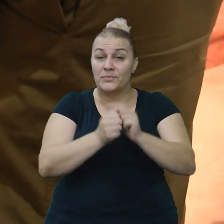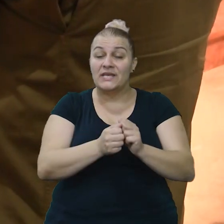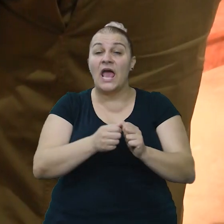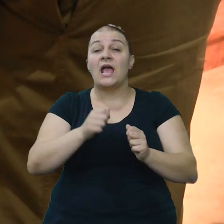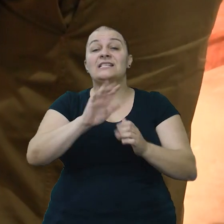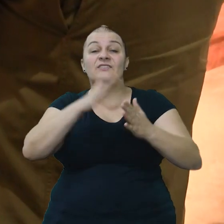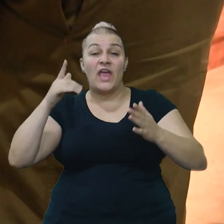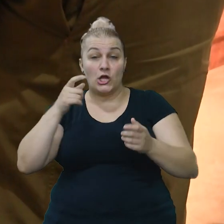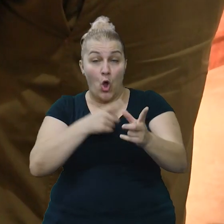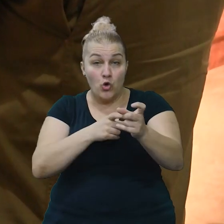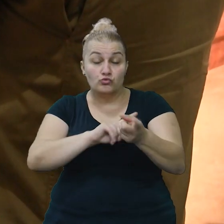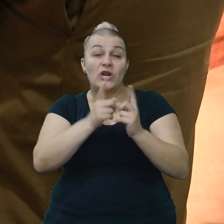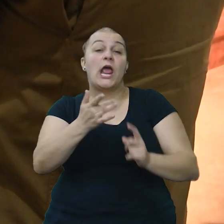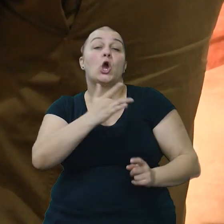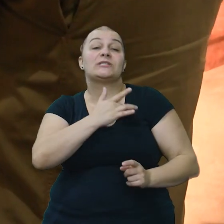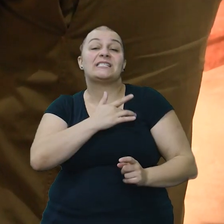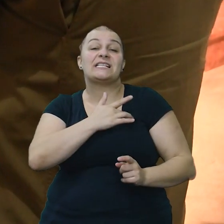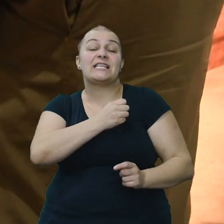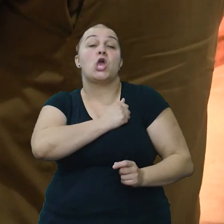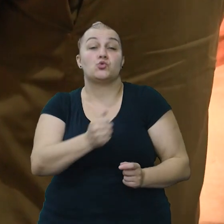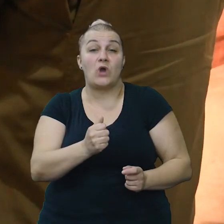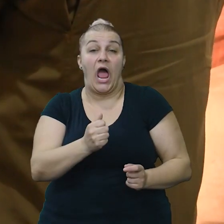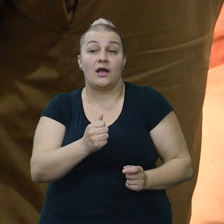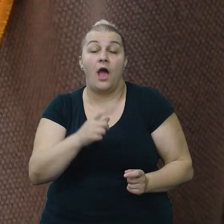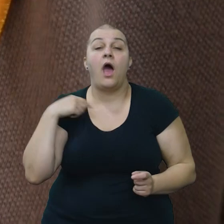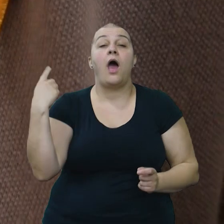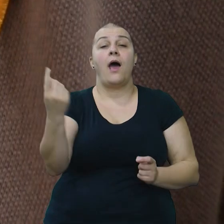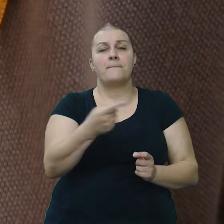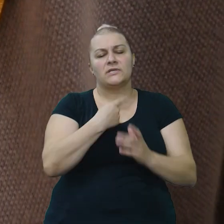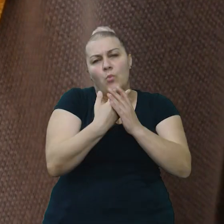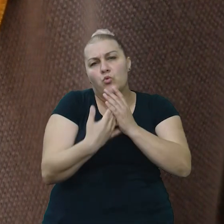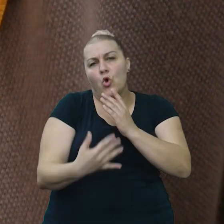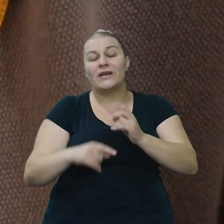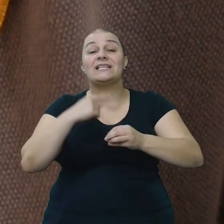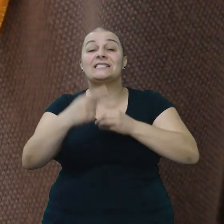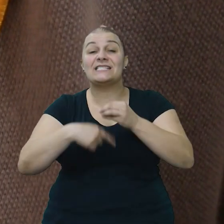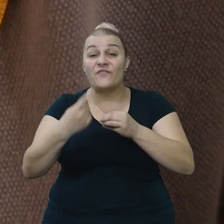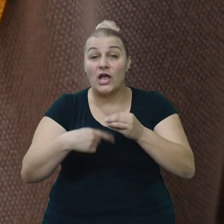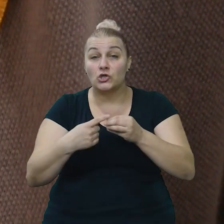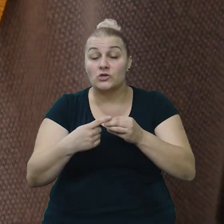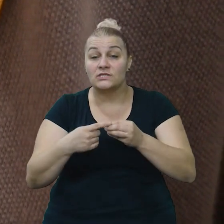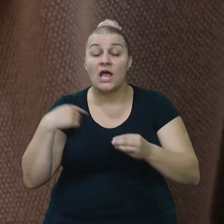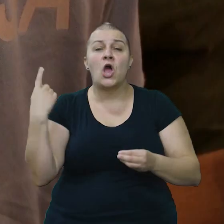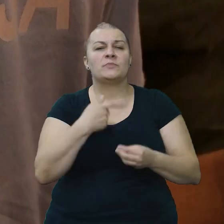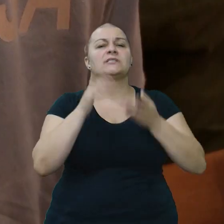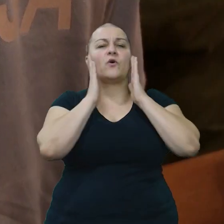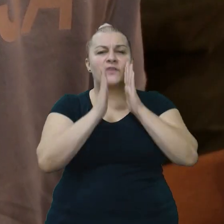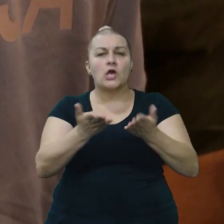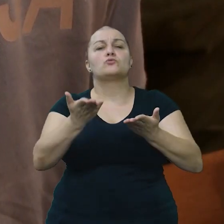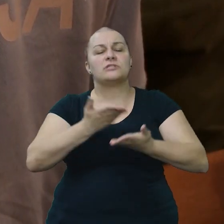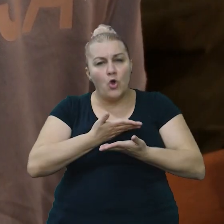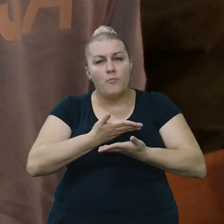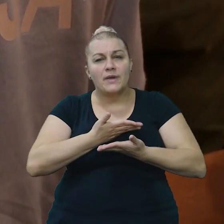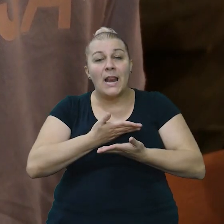srce od junaka. A mi smo ukorinjeni u svetost. Mi smo viru dobili zaista s